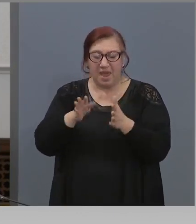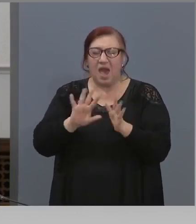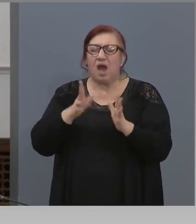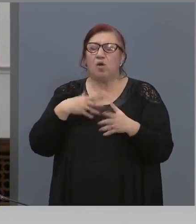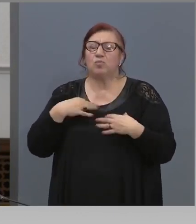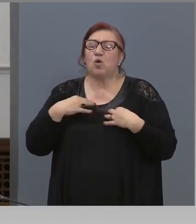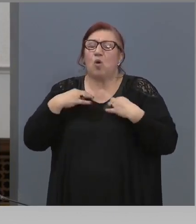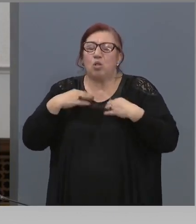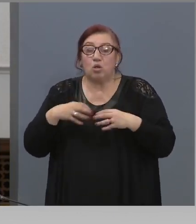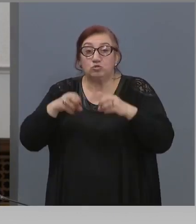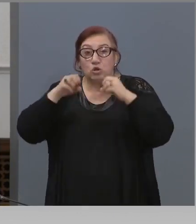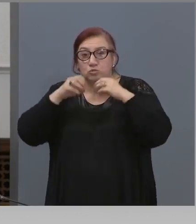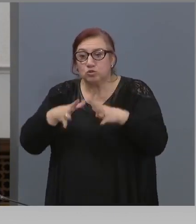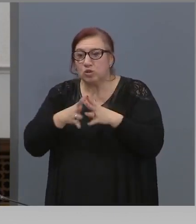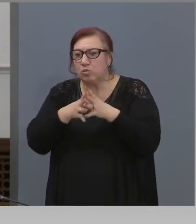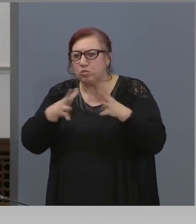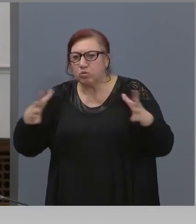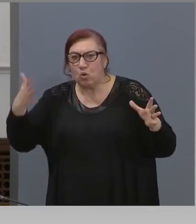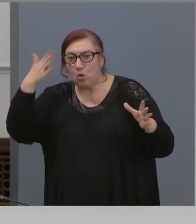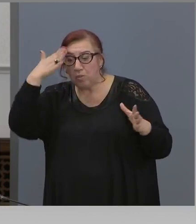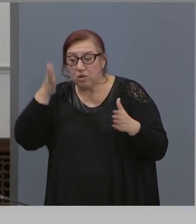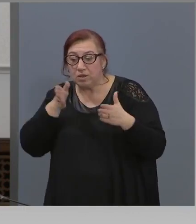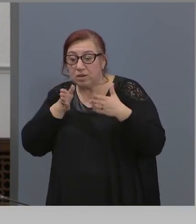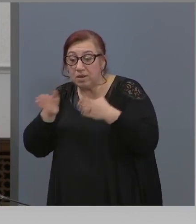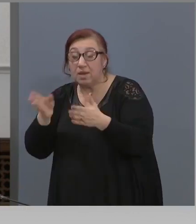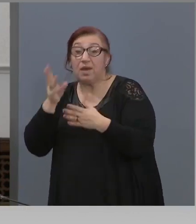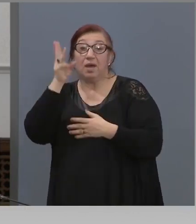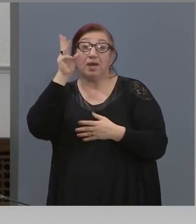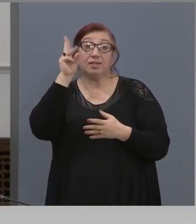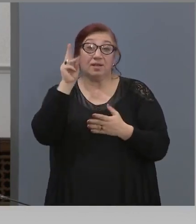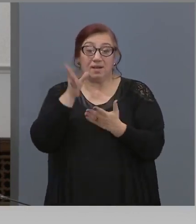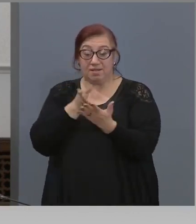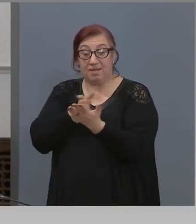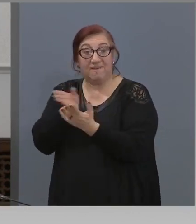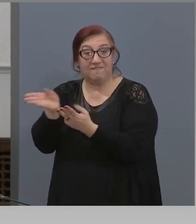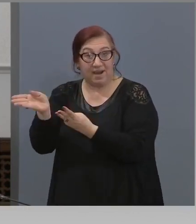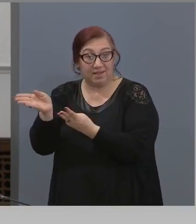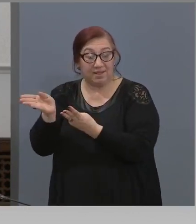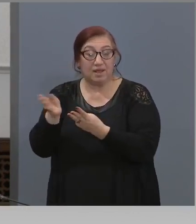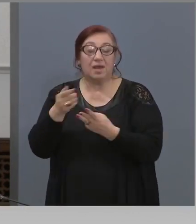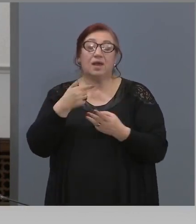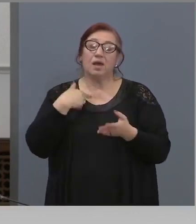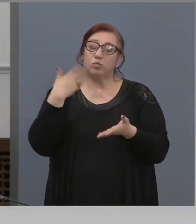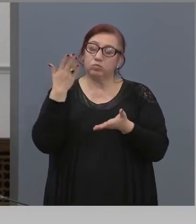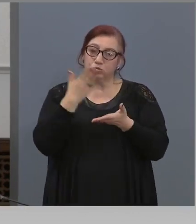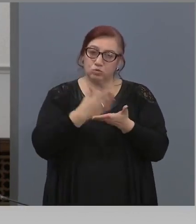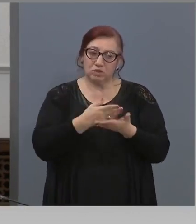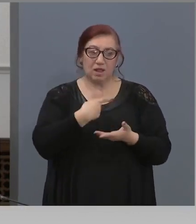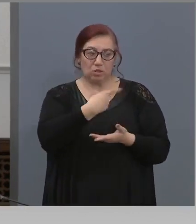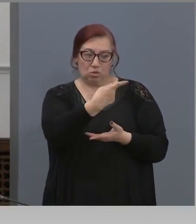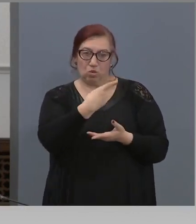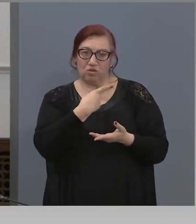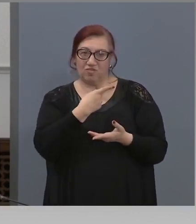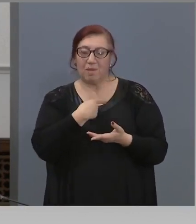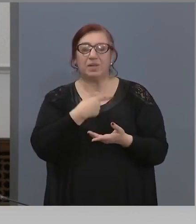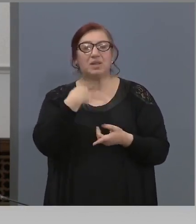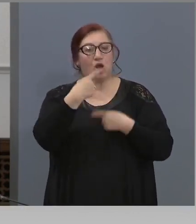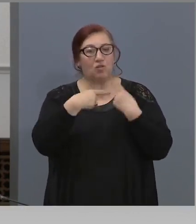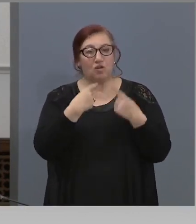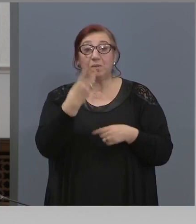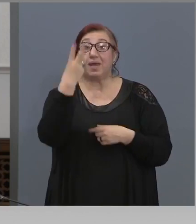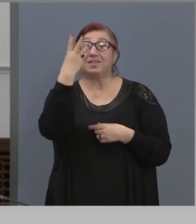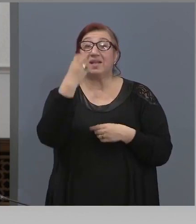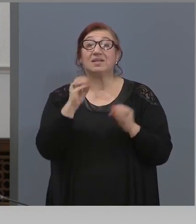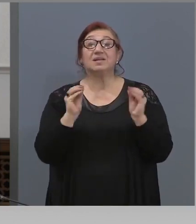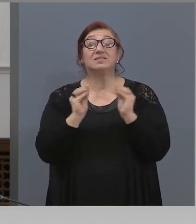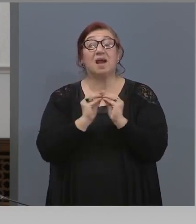ситуацията. Третия вариант. Така, че, последно се разбрахме с него, на 30 април,